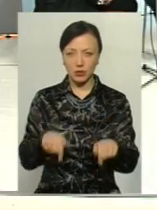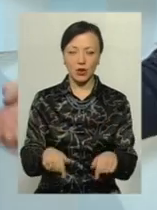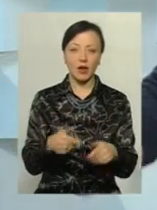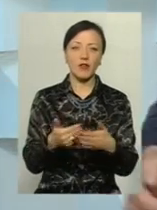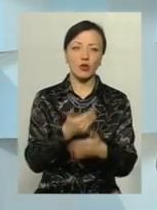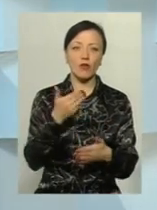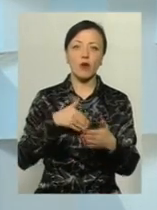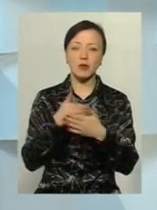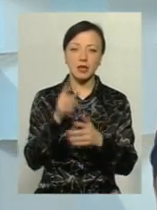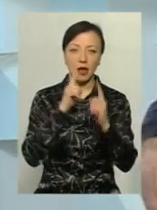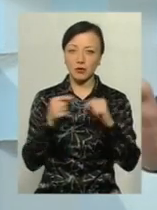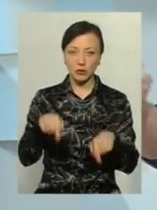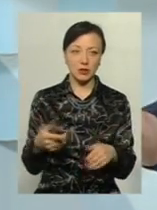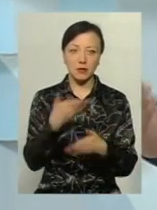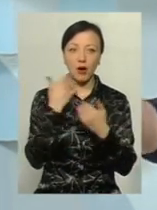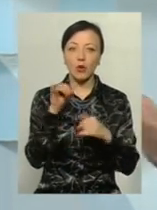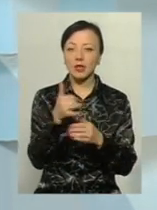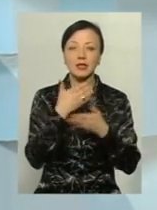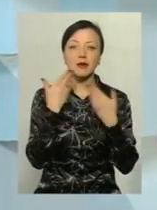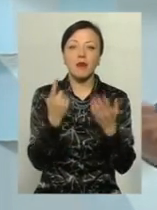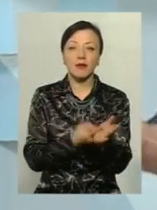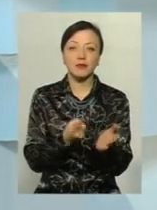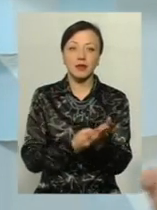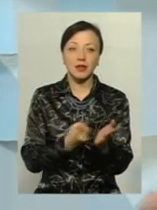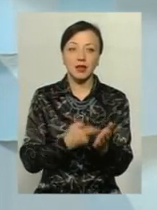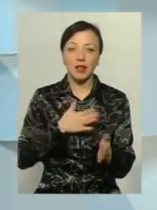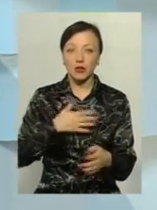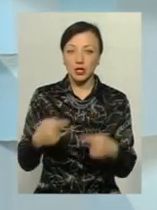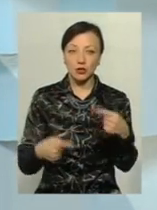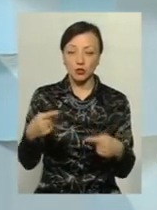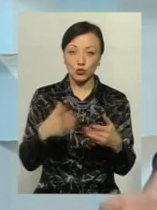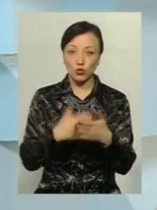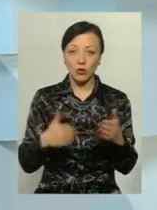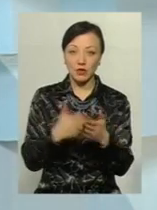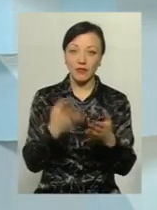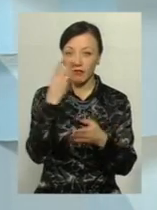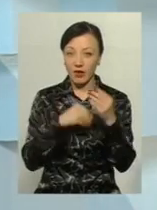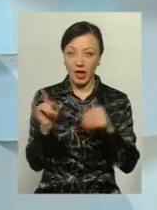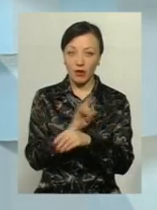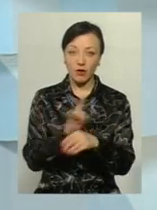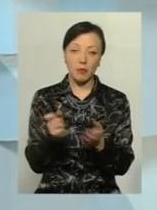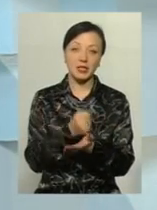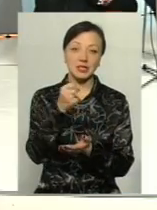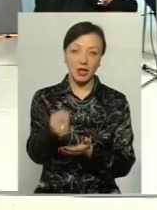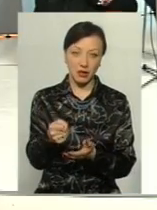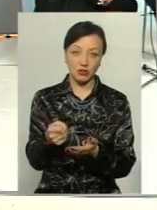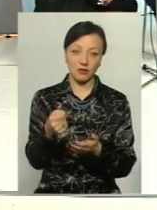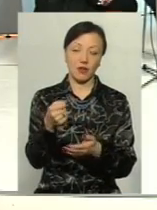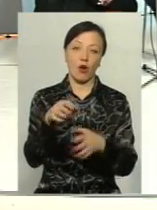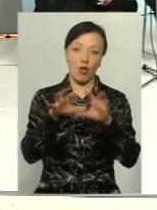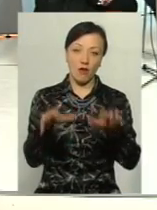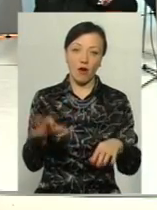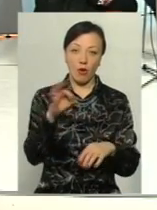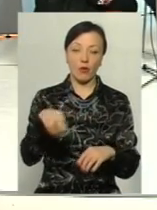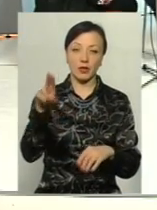Від новоспешної громадської ради чого нема? В них немає чим аргументувати нашу дискусію абсолютно. Вони фейкові. Їх призначив роботодавець. Хочу також